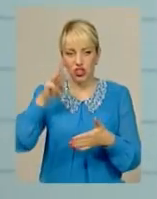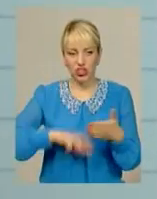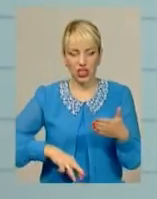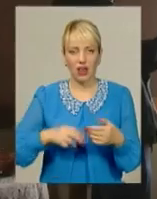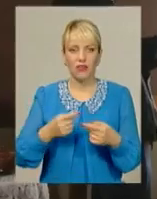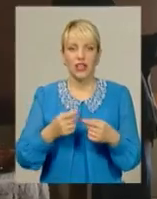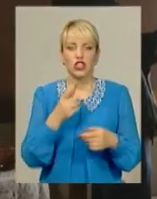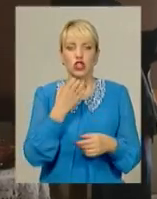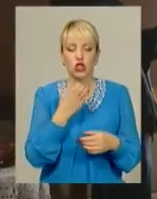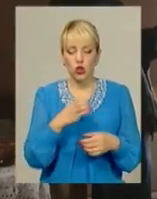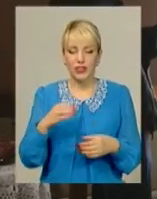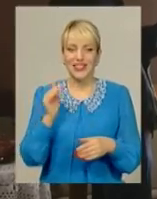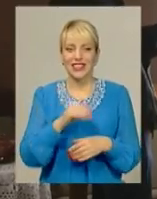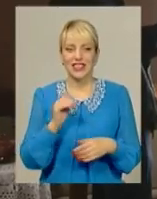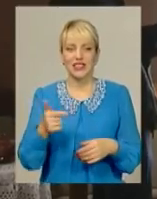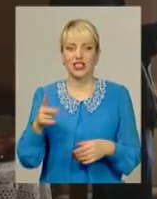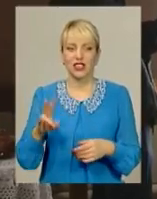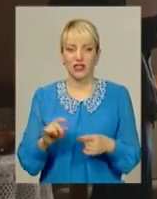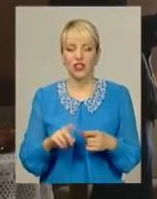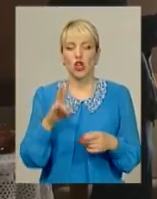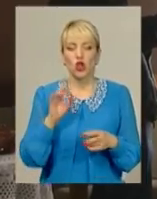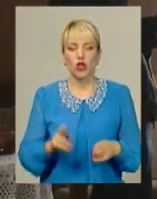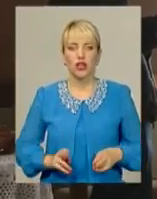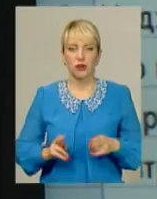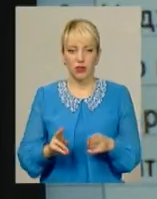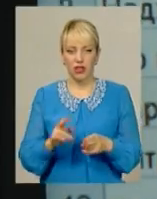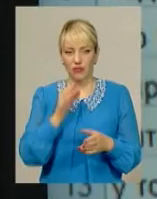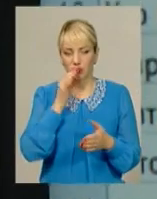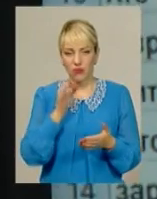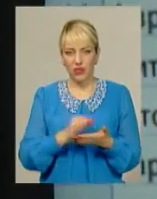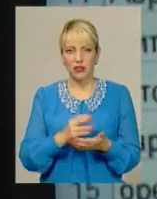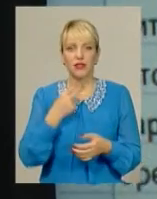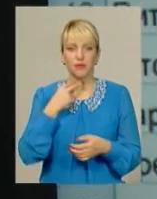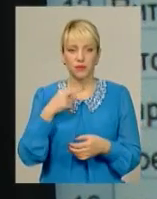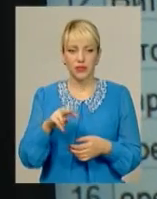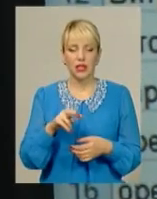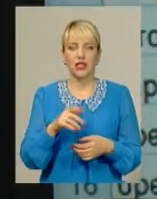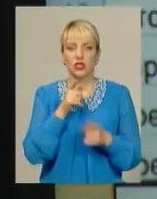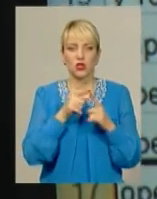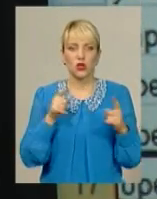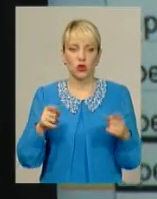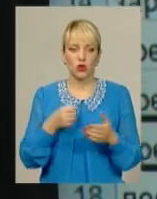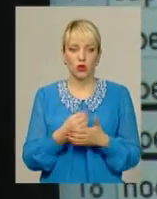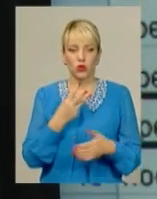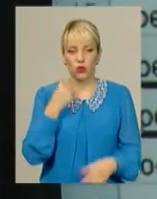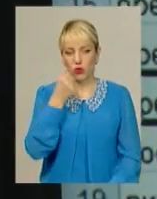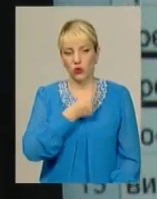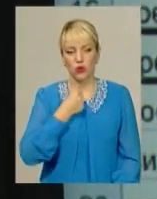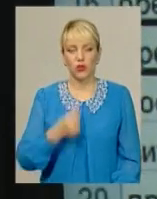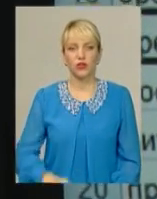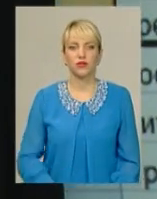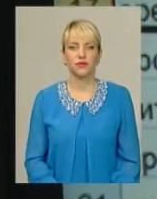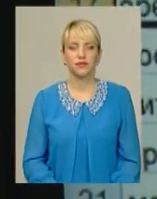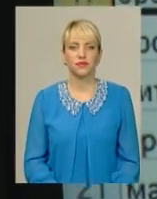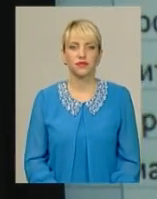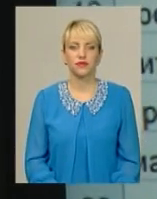Йдеться про сотні тисяч гривень. Та навіть кримінальну відповідальність із позбавленням волі строком до трьох років. Світлана